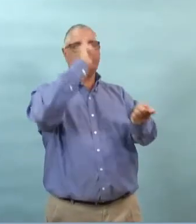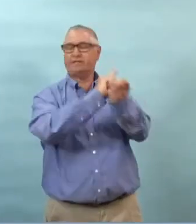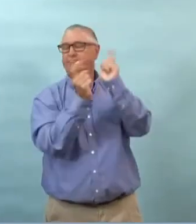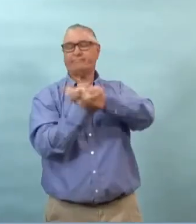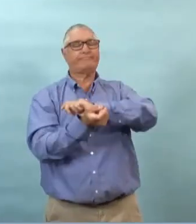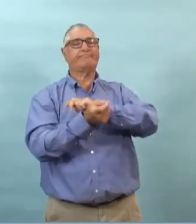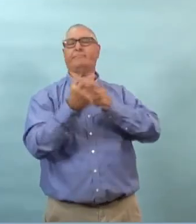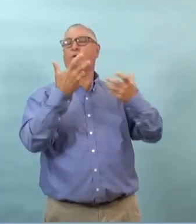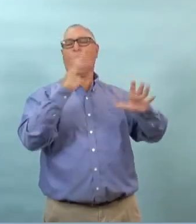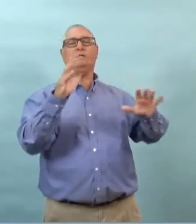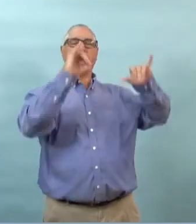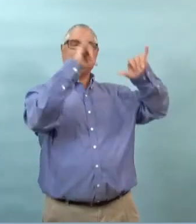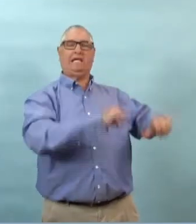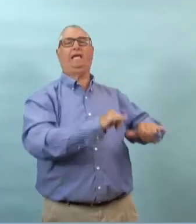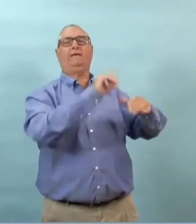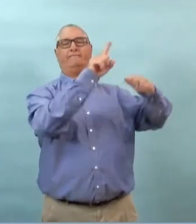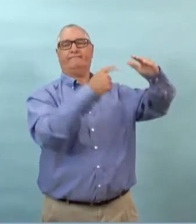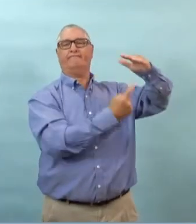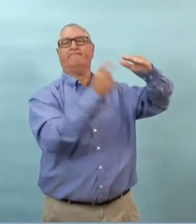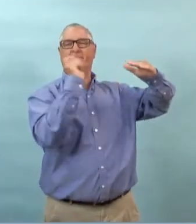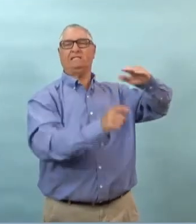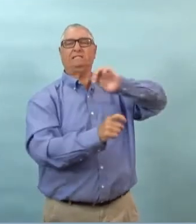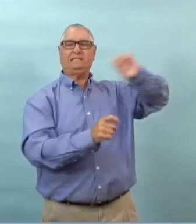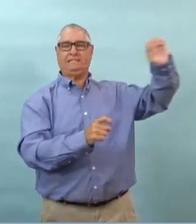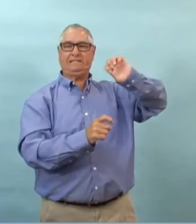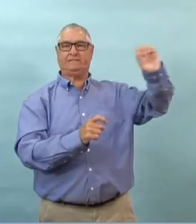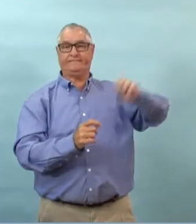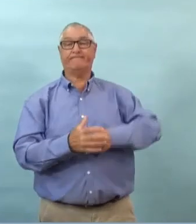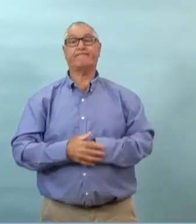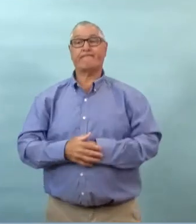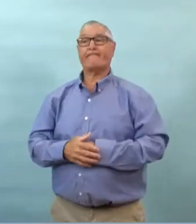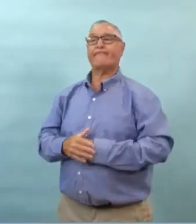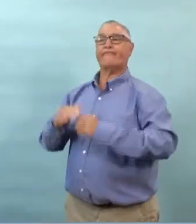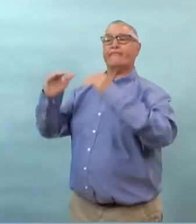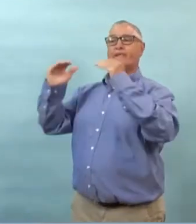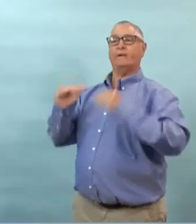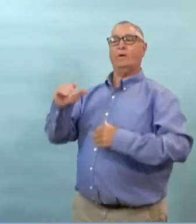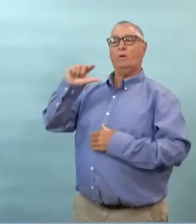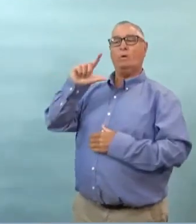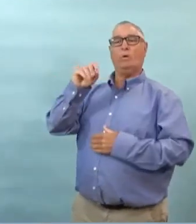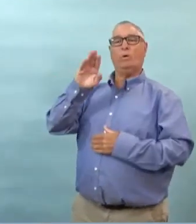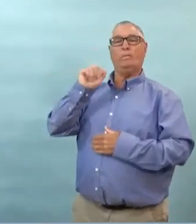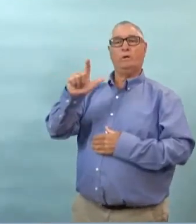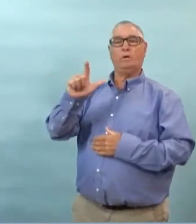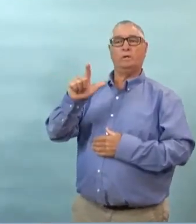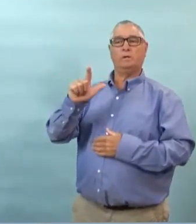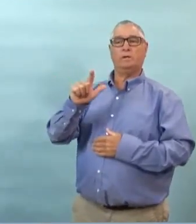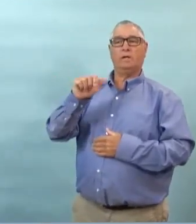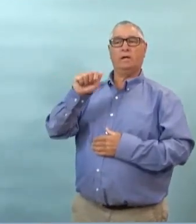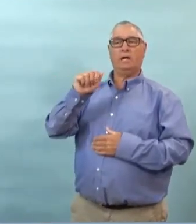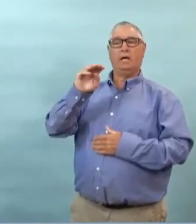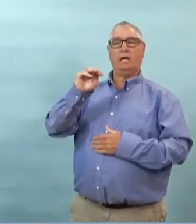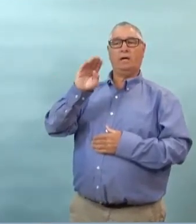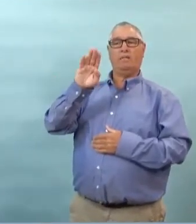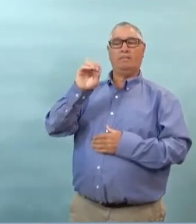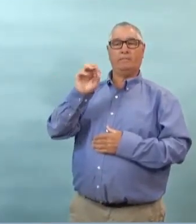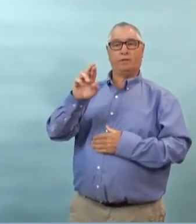pour les gens qui reviennent de voyage des régions de l'est du canada mais on va continuer à surveiller la situation de gombo ember